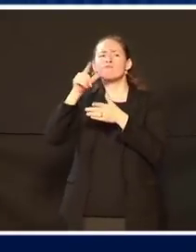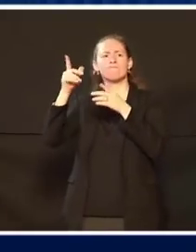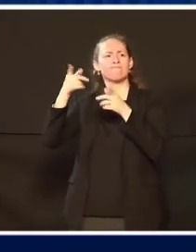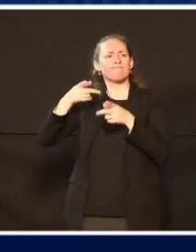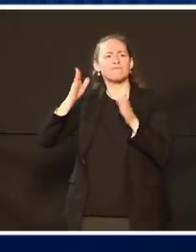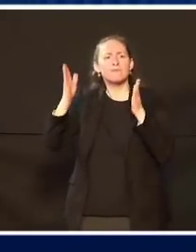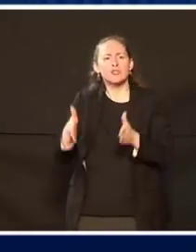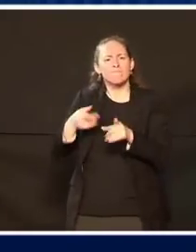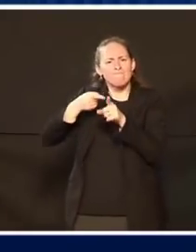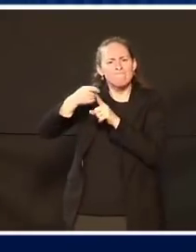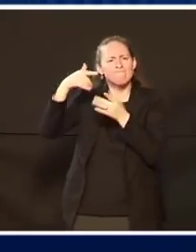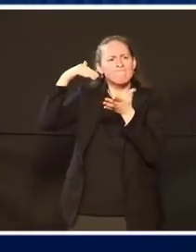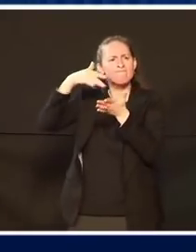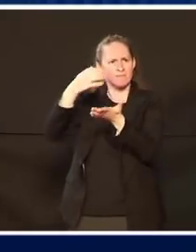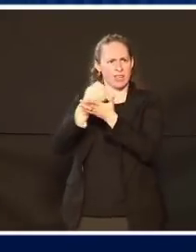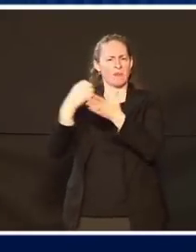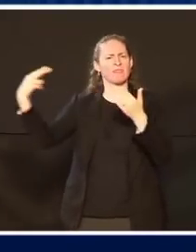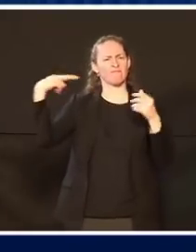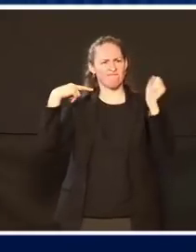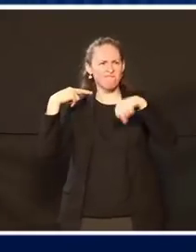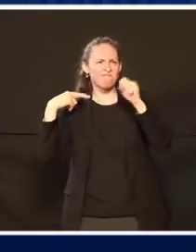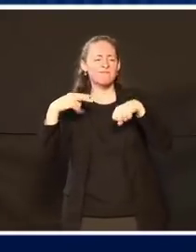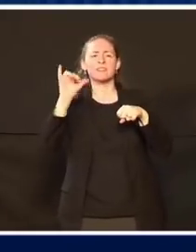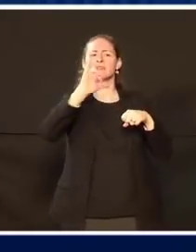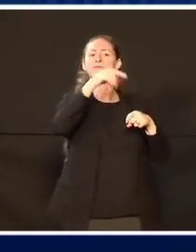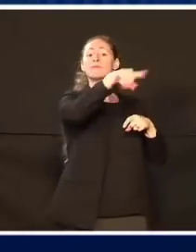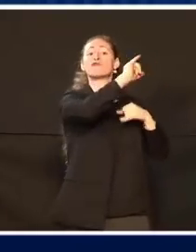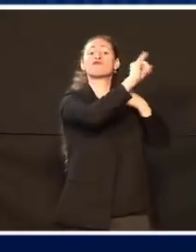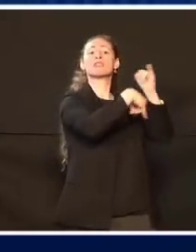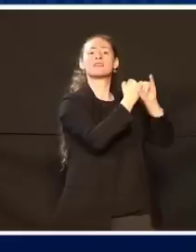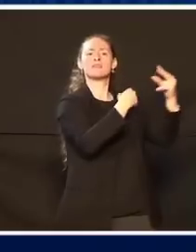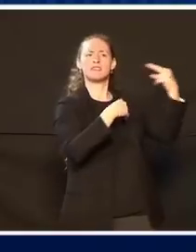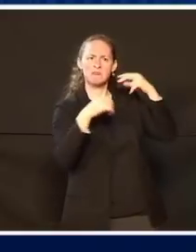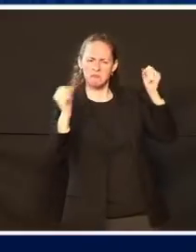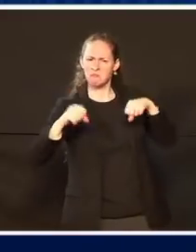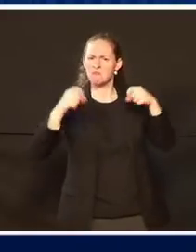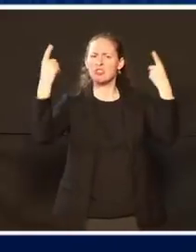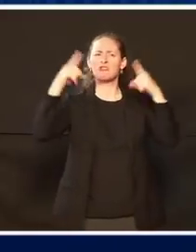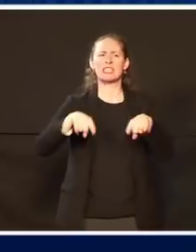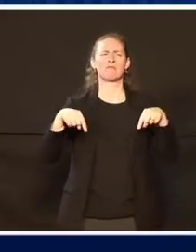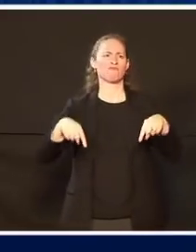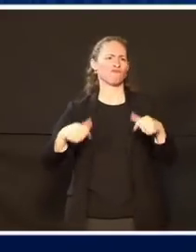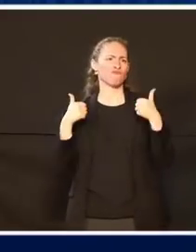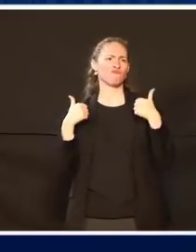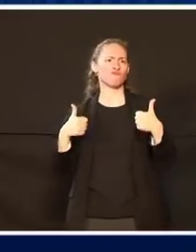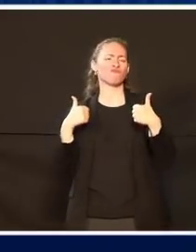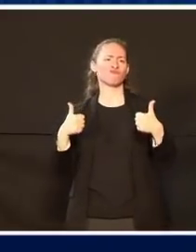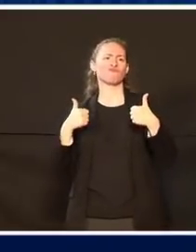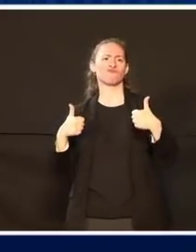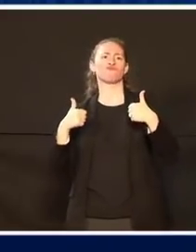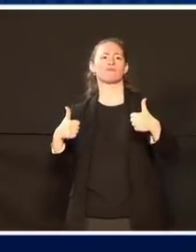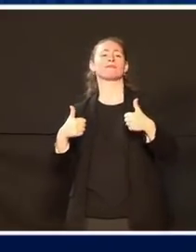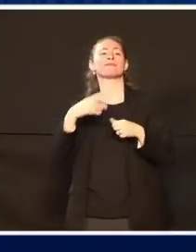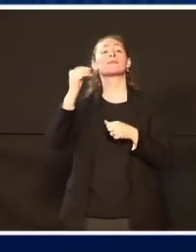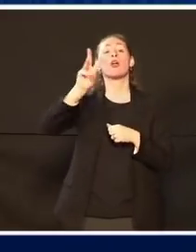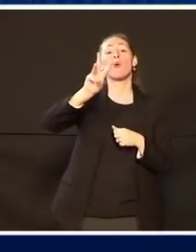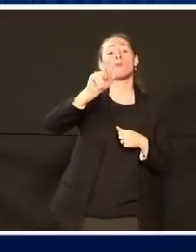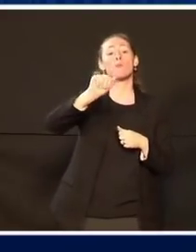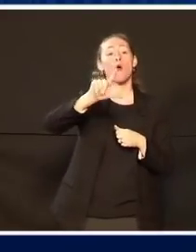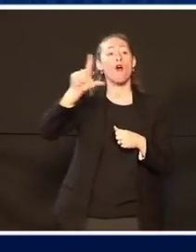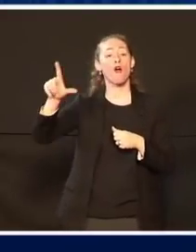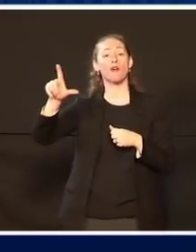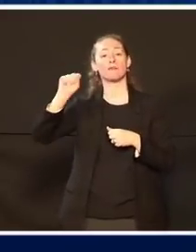gesagt, dass wir auf der Welt der anderen Seite des Ozeans stehen und Vorbilder sein